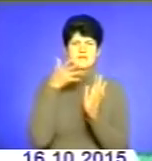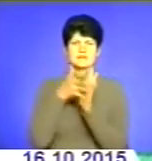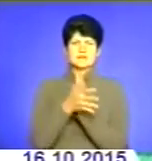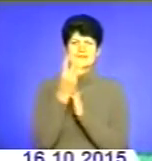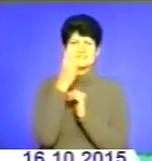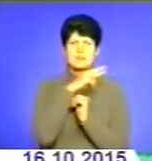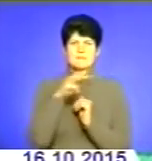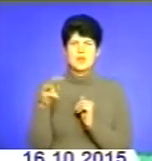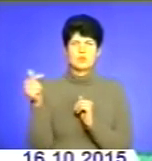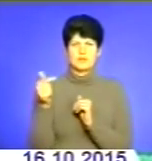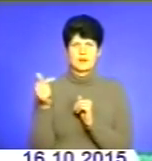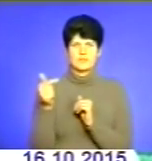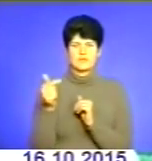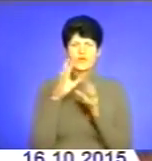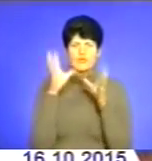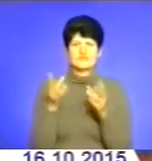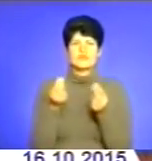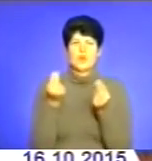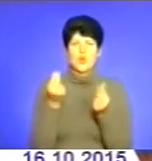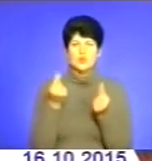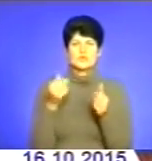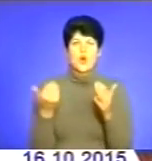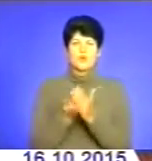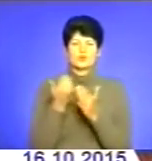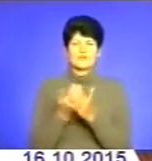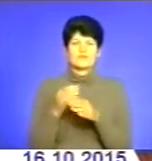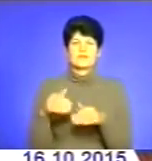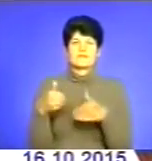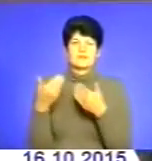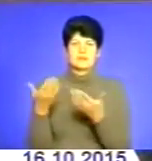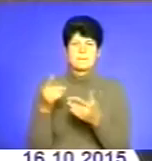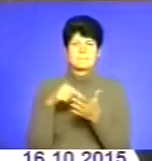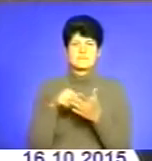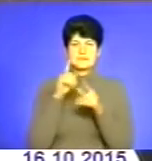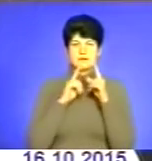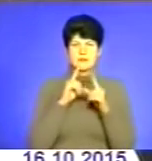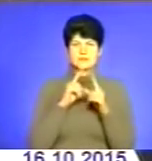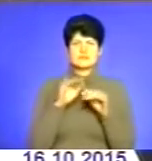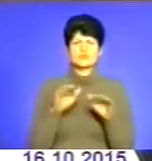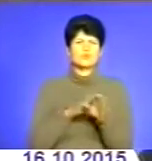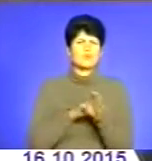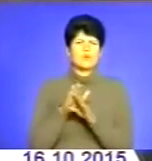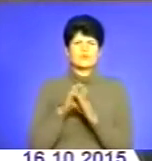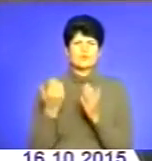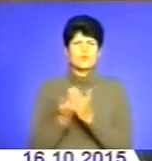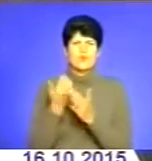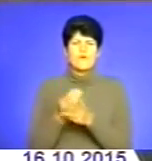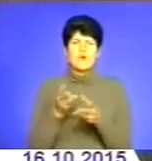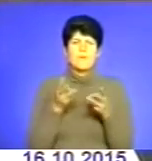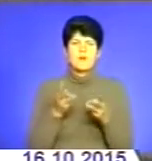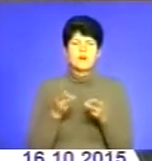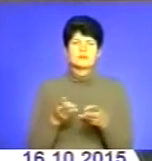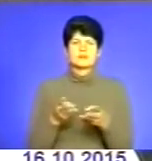майже 3 мільйони гривень. Всі кошти на оновлення виділила міська рада. Садочок повністю новий, все нове, опалення,